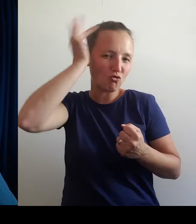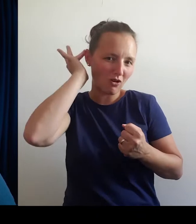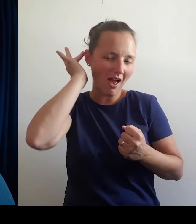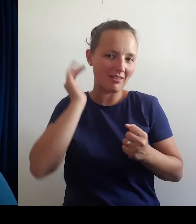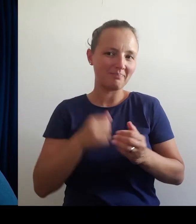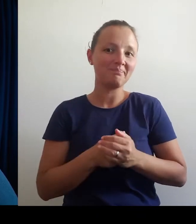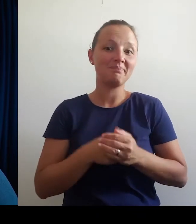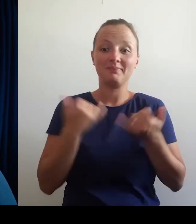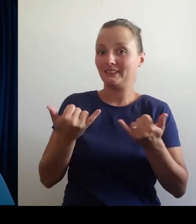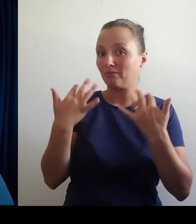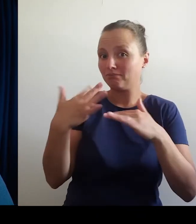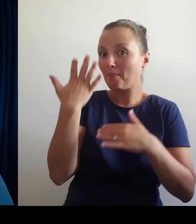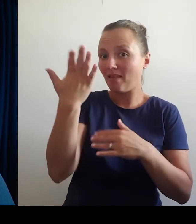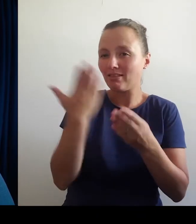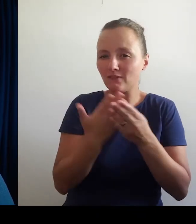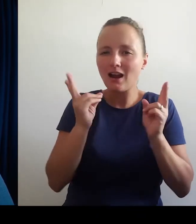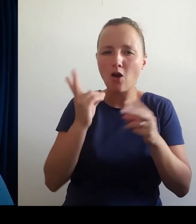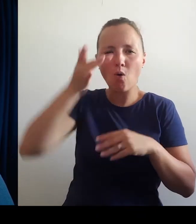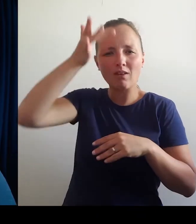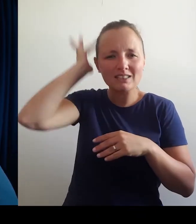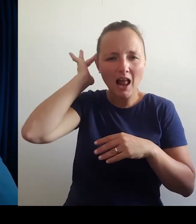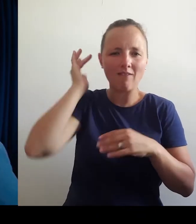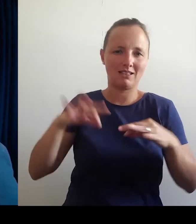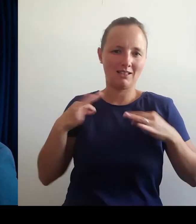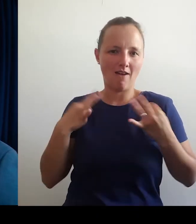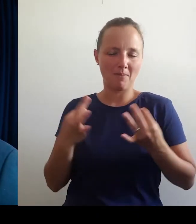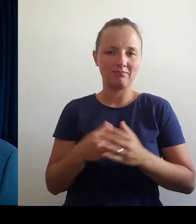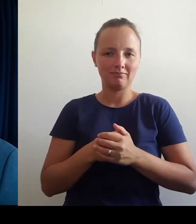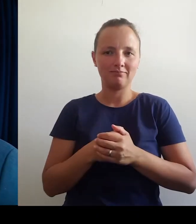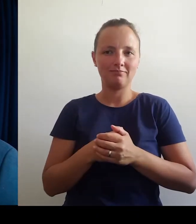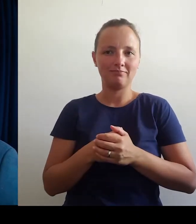možgane. In tukaj je petna svetov, kako hraniti zdravo glavo.